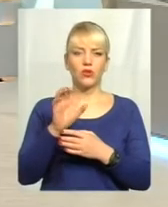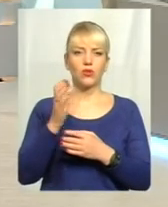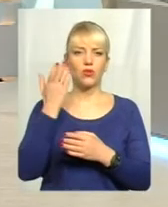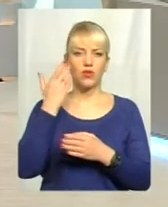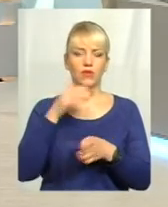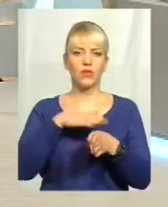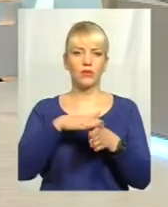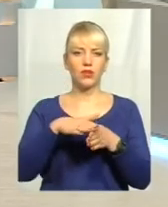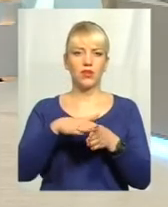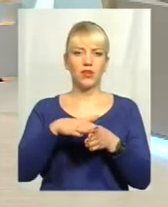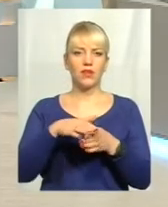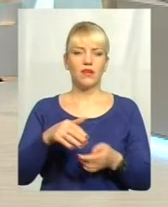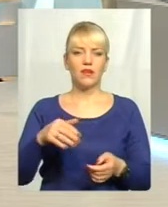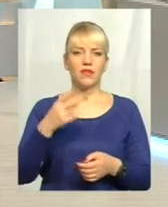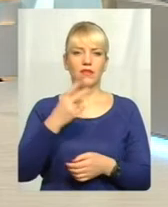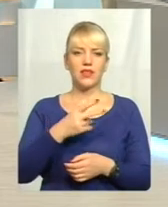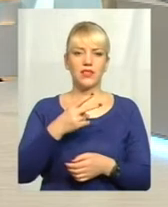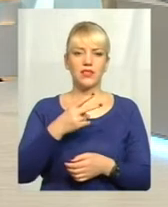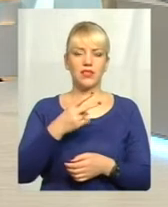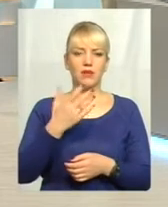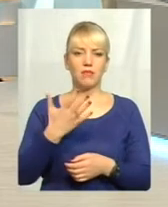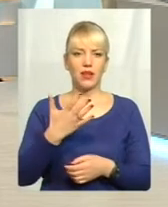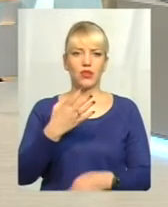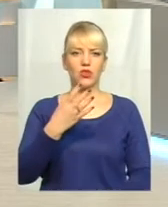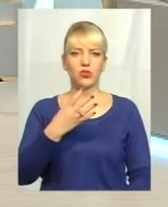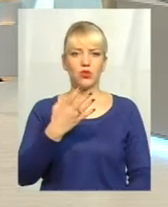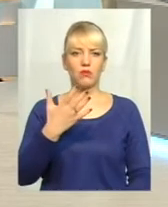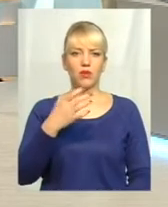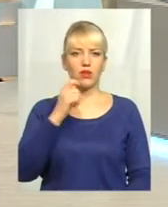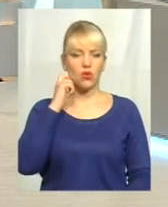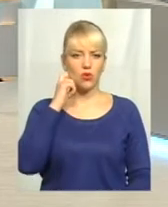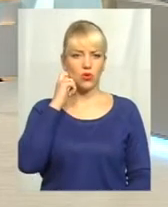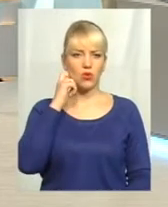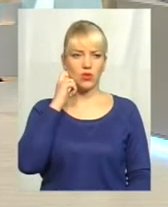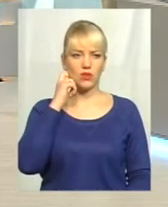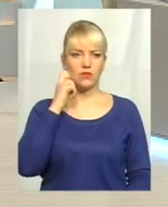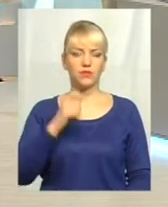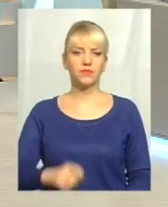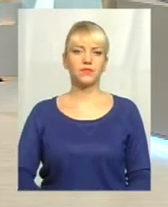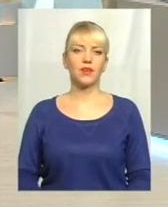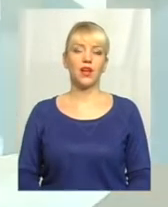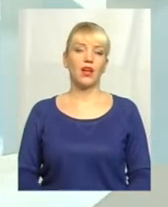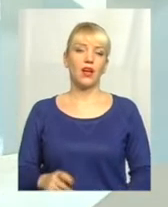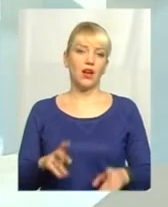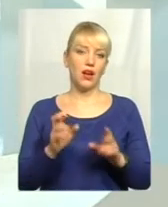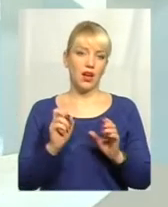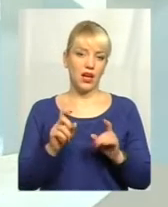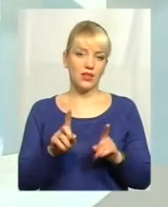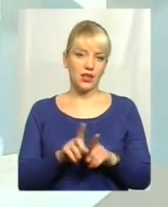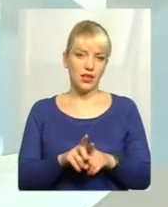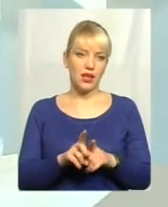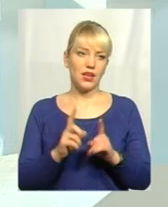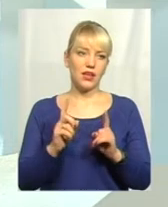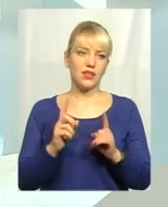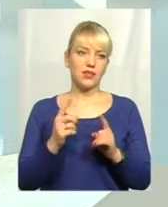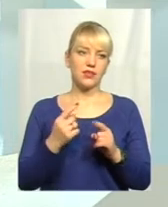відповідного віку, тобто, це 20 або 45 років, це вже тоді йде за вибором. А так, зазвичай, цих, коли є